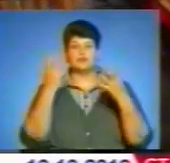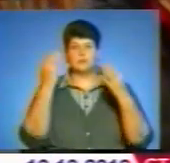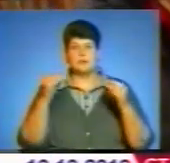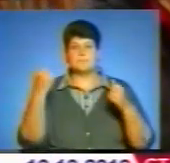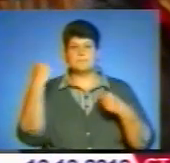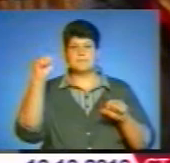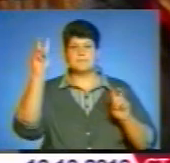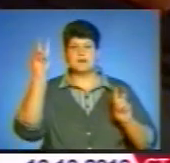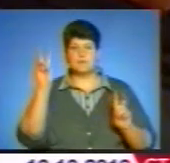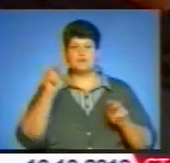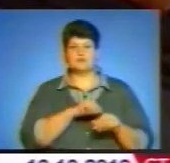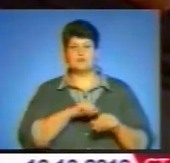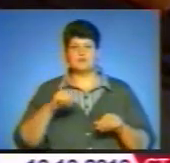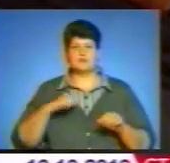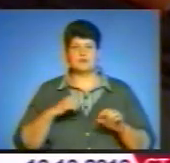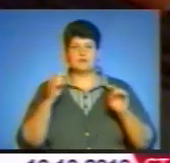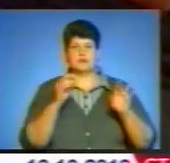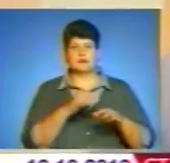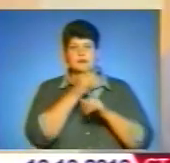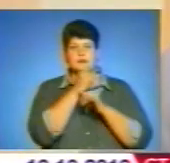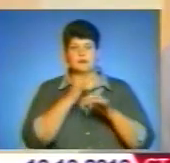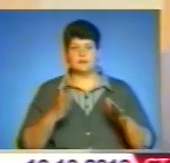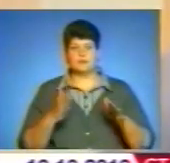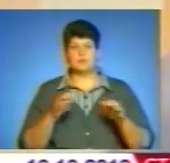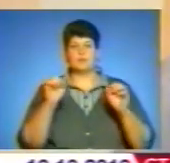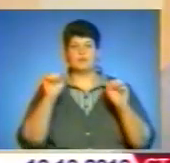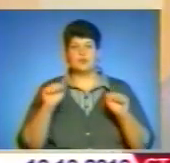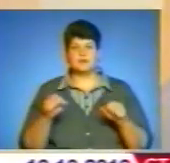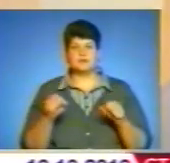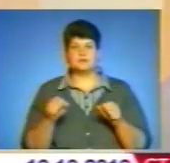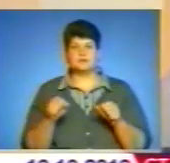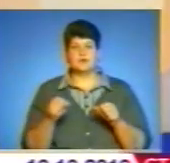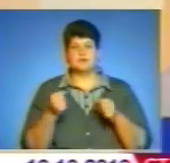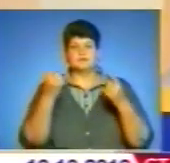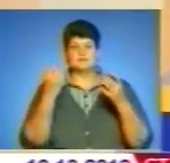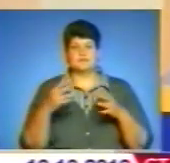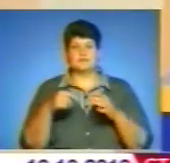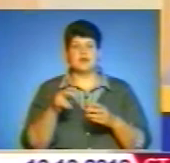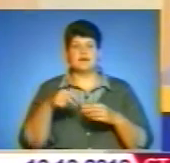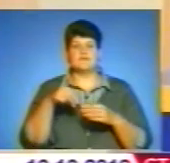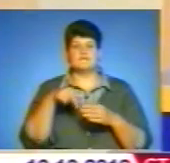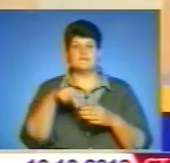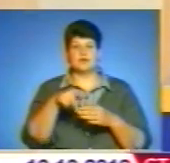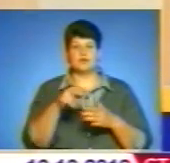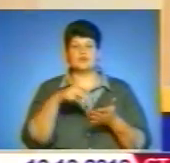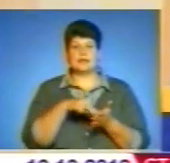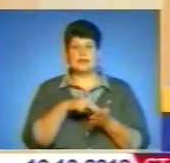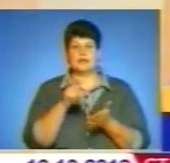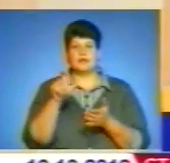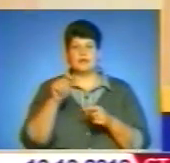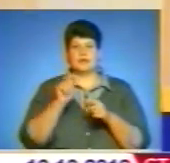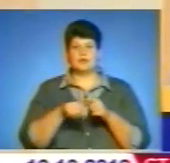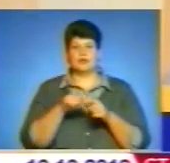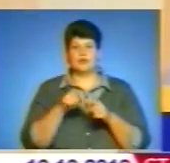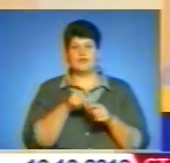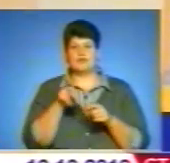в розвиток молодіжного середовища в місті Тернополі. 24 години команди приведуть в Українському домі «Перемога». За правилами фестивалю самостійно